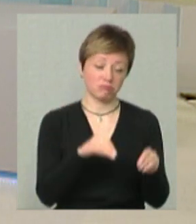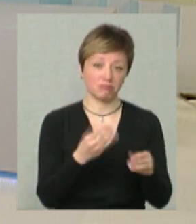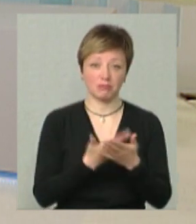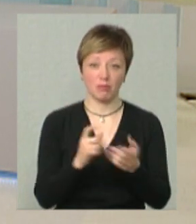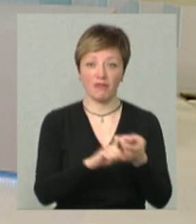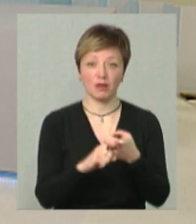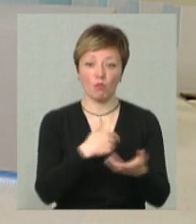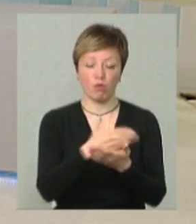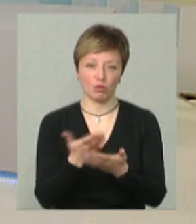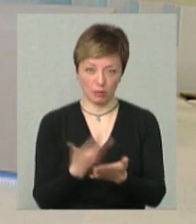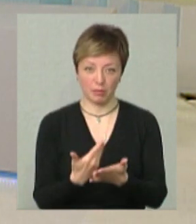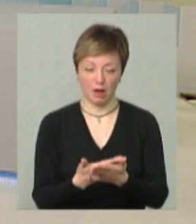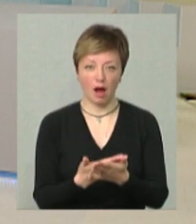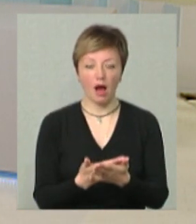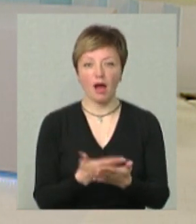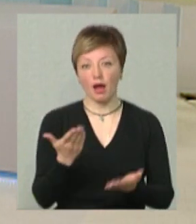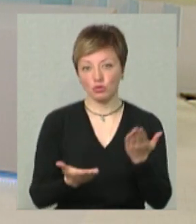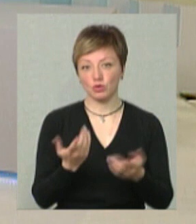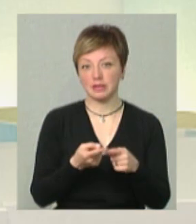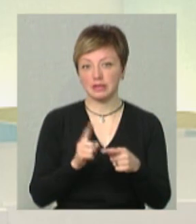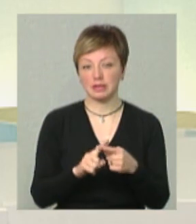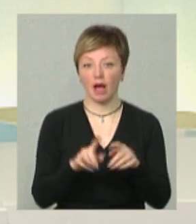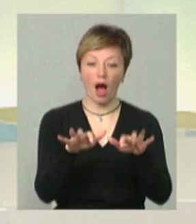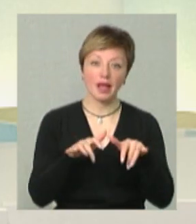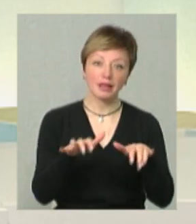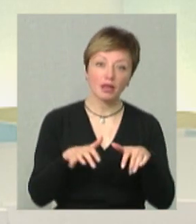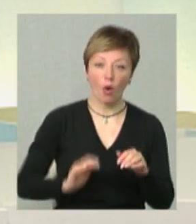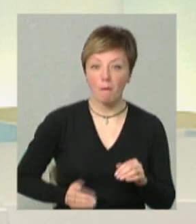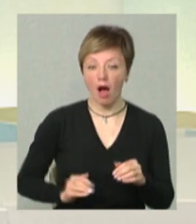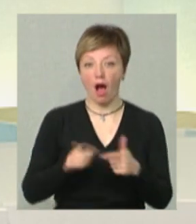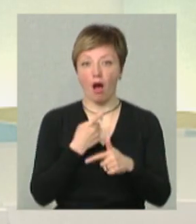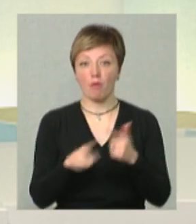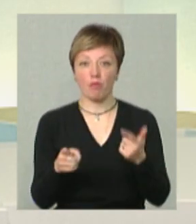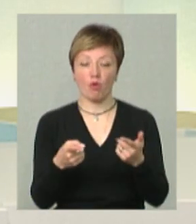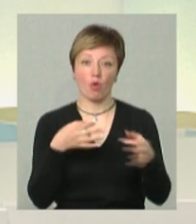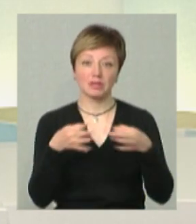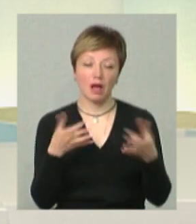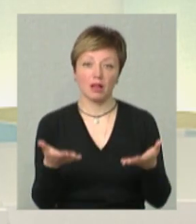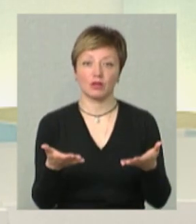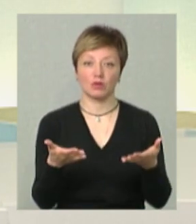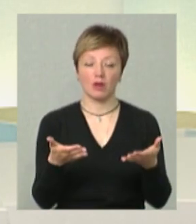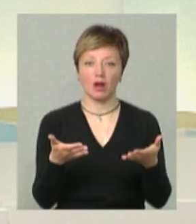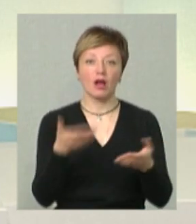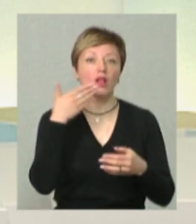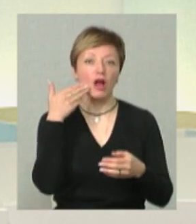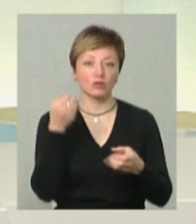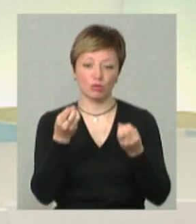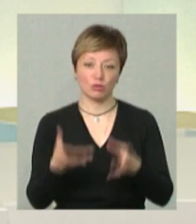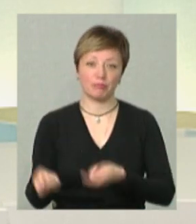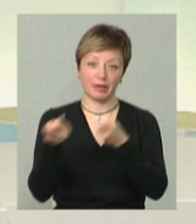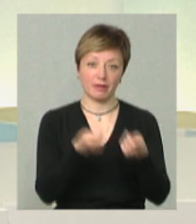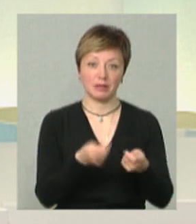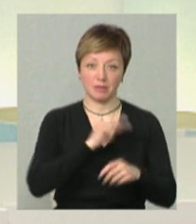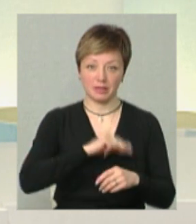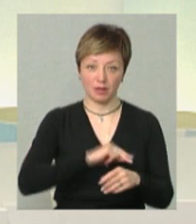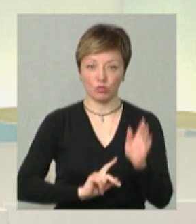'язаний з сферою послугу, до прикладу. Якщо це ІТ-компанія чи компанія консалтингу якісь, то їм легше просто перевести